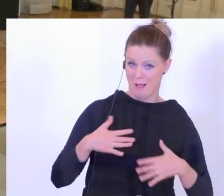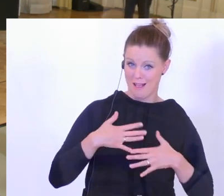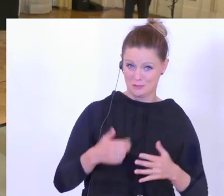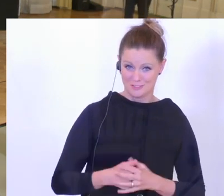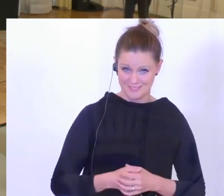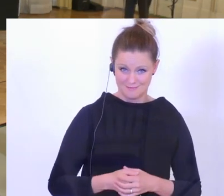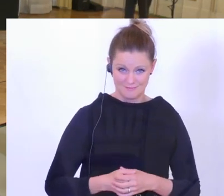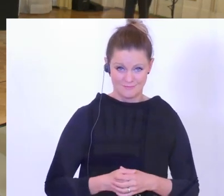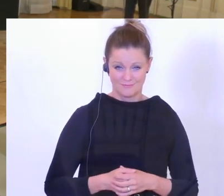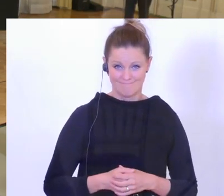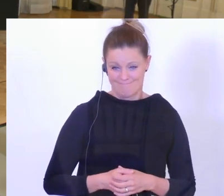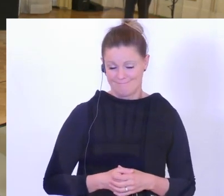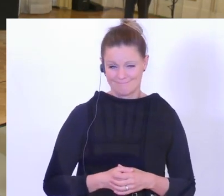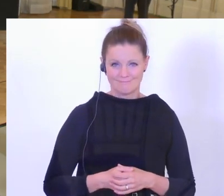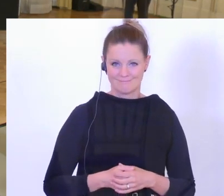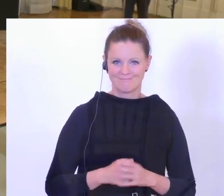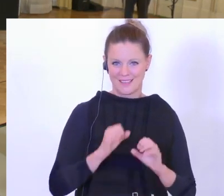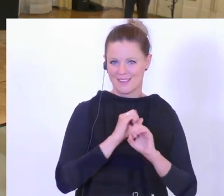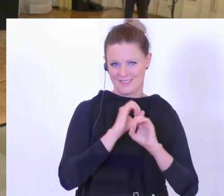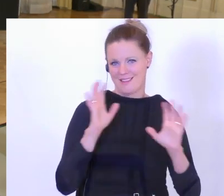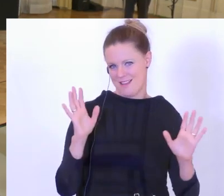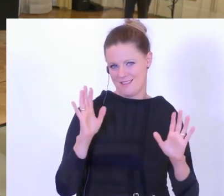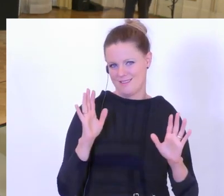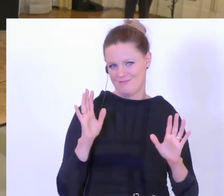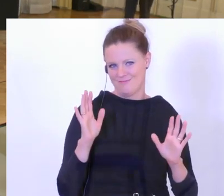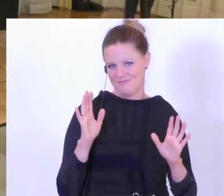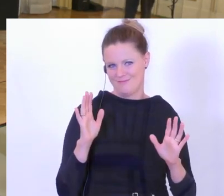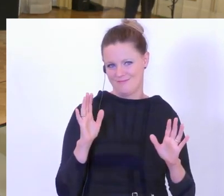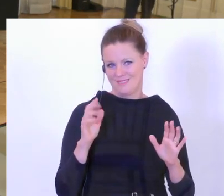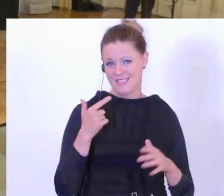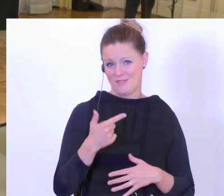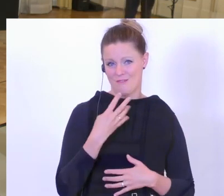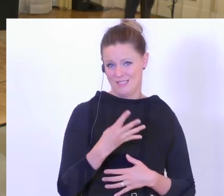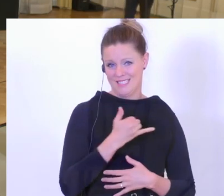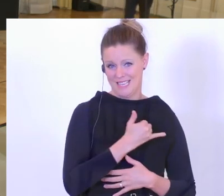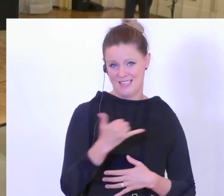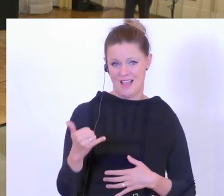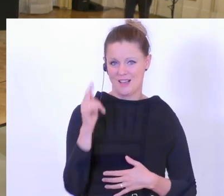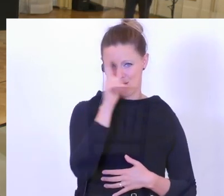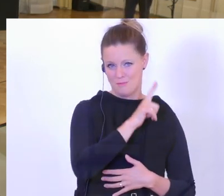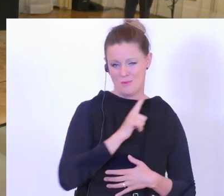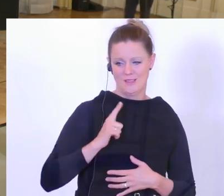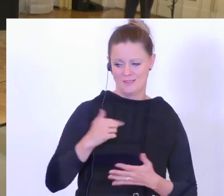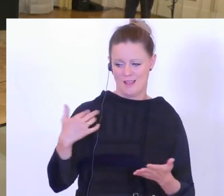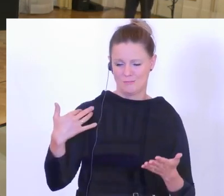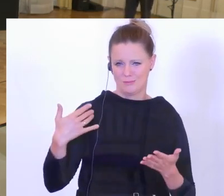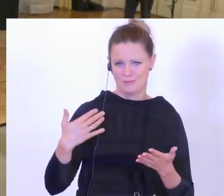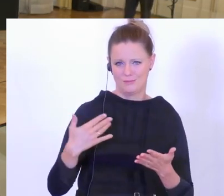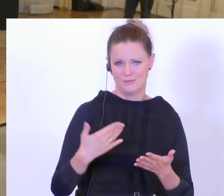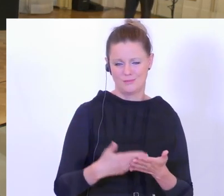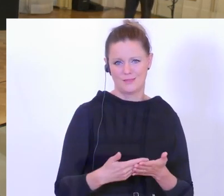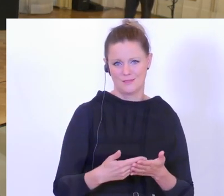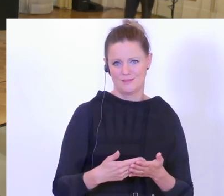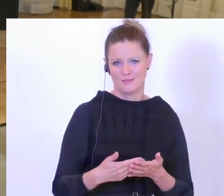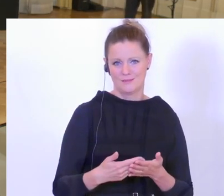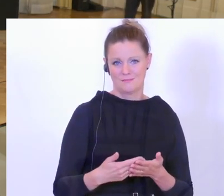Und natürlich laufen sehr, sehr viele Dinge nach 42 Jahren Polizei vor allem runter. Aber ich